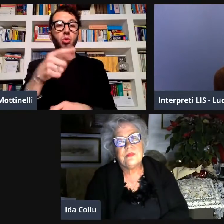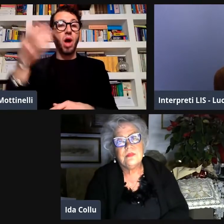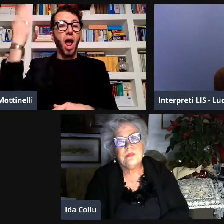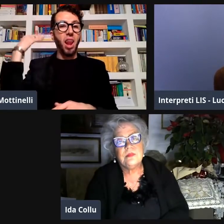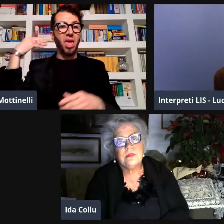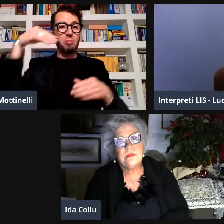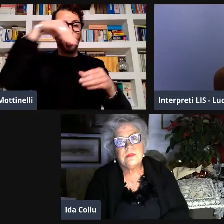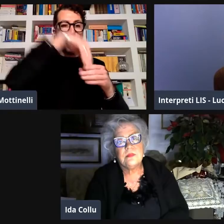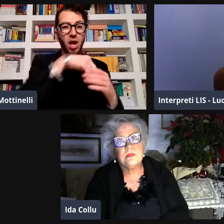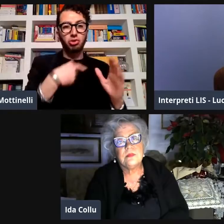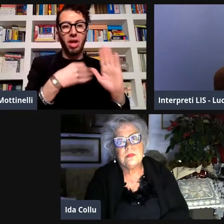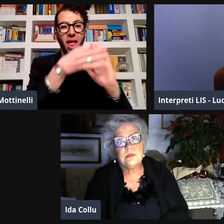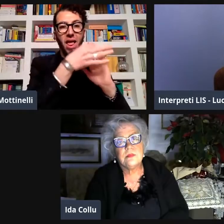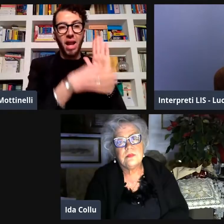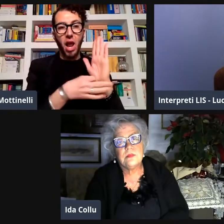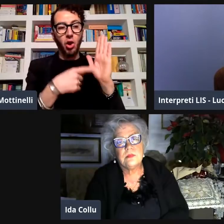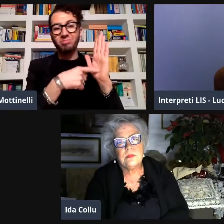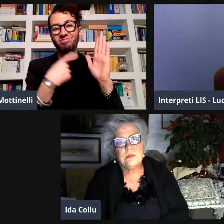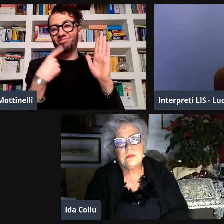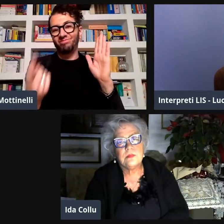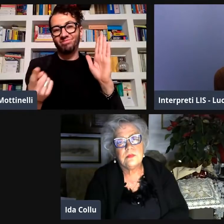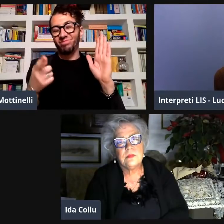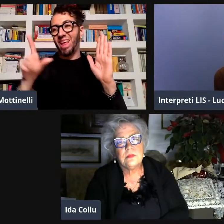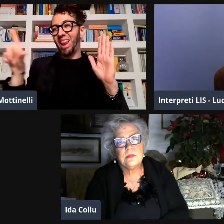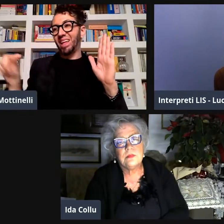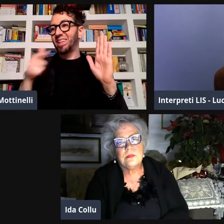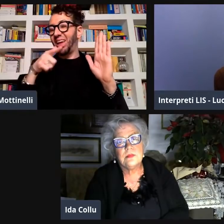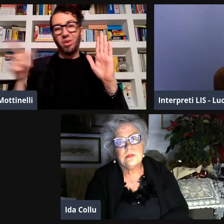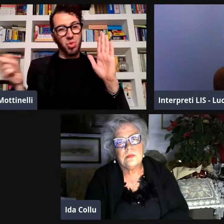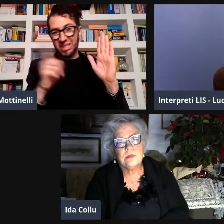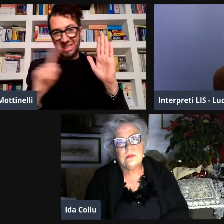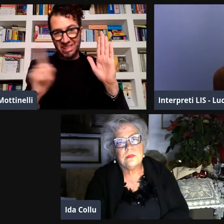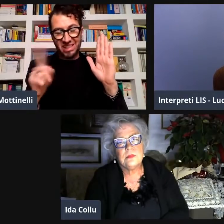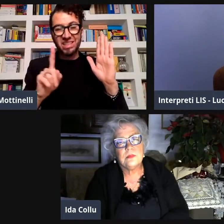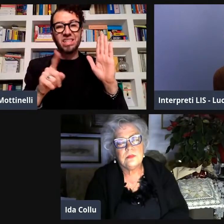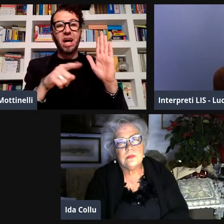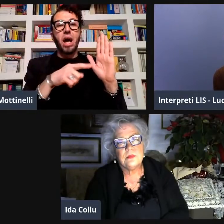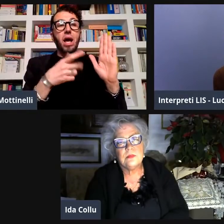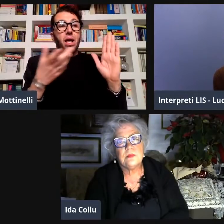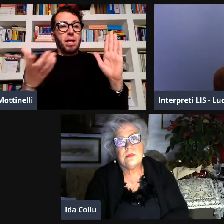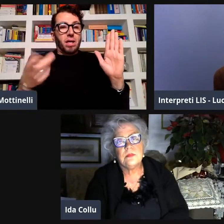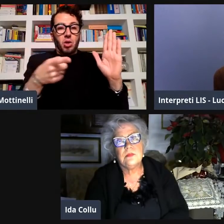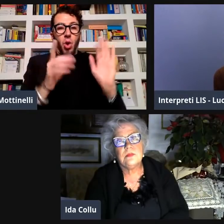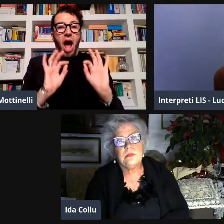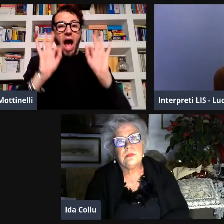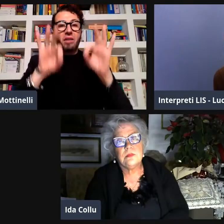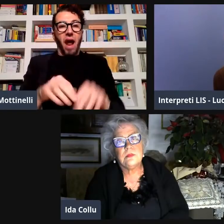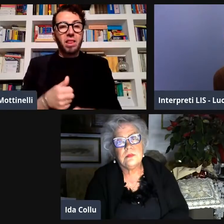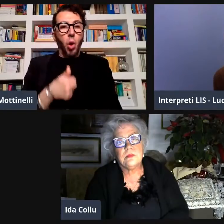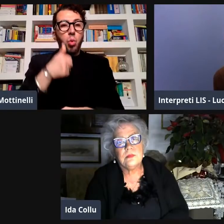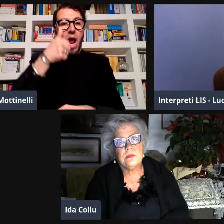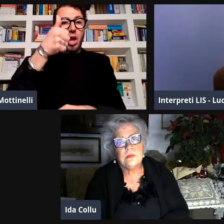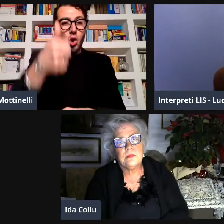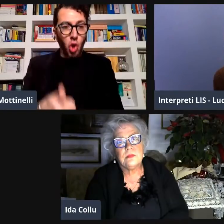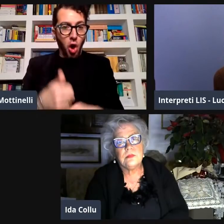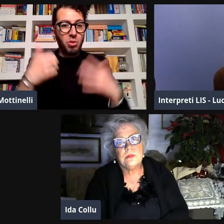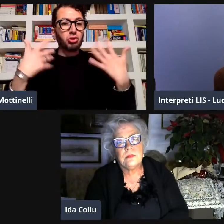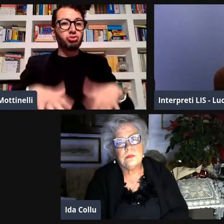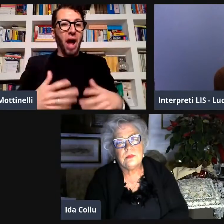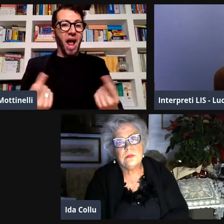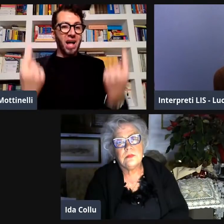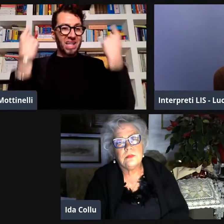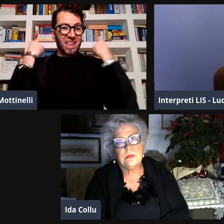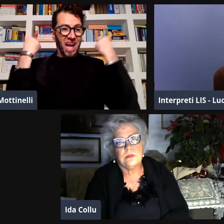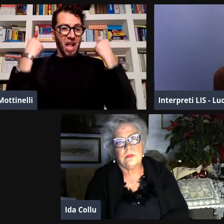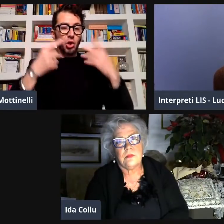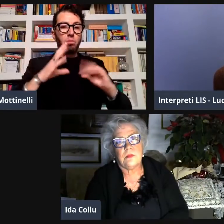credo che il tuo ruolo fosse stato molto difficile perché il fatto che venisse detto che la LIS non era una lingua